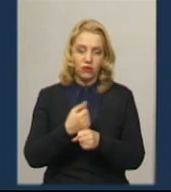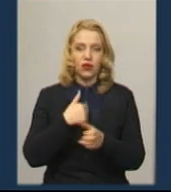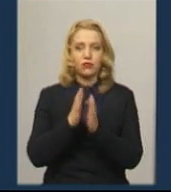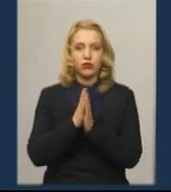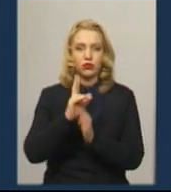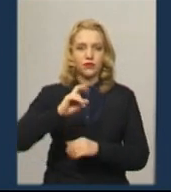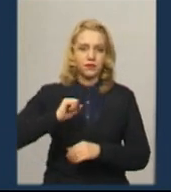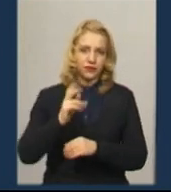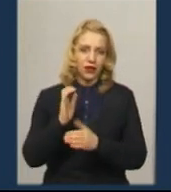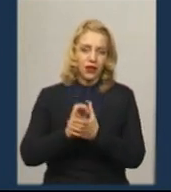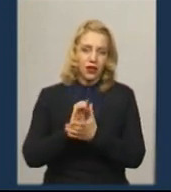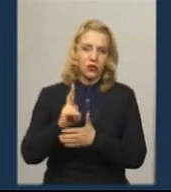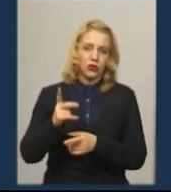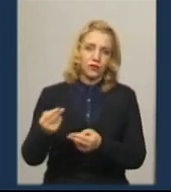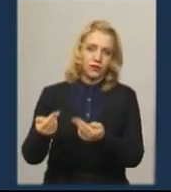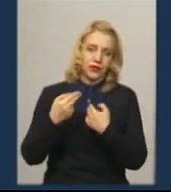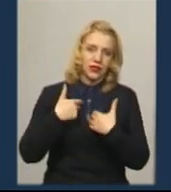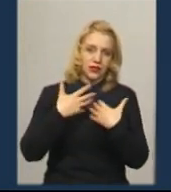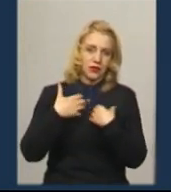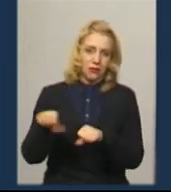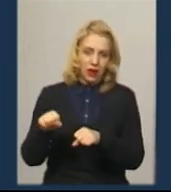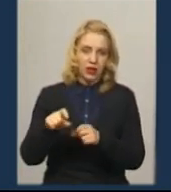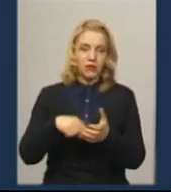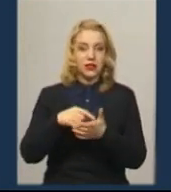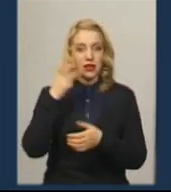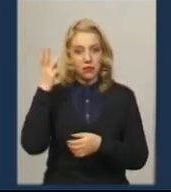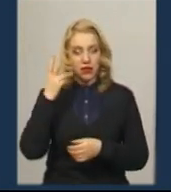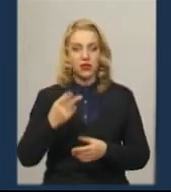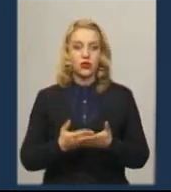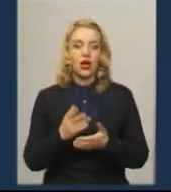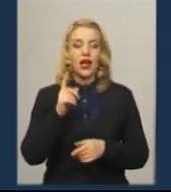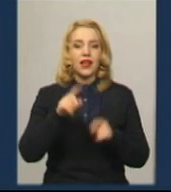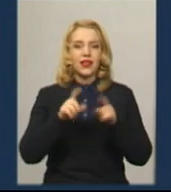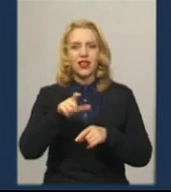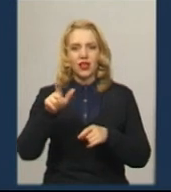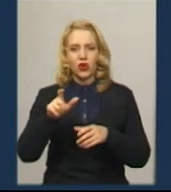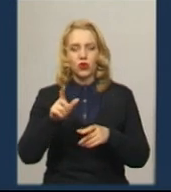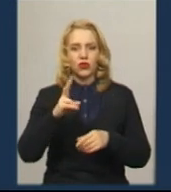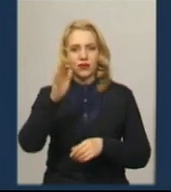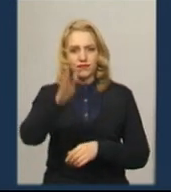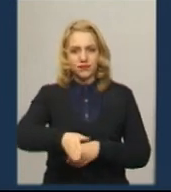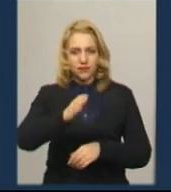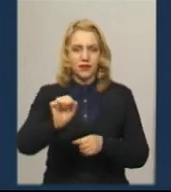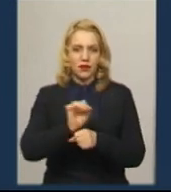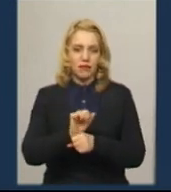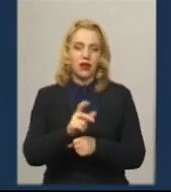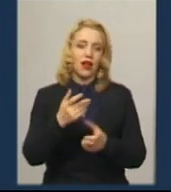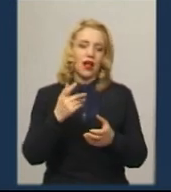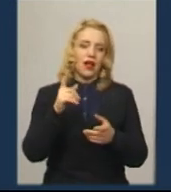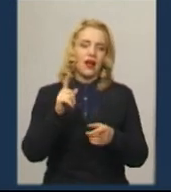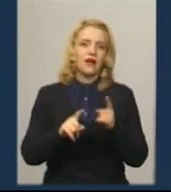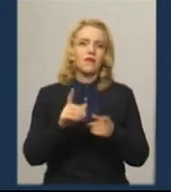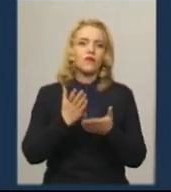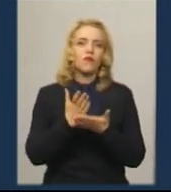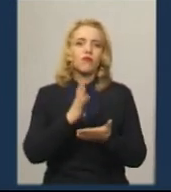Хмельницького. Деякі люди бла-бла-кар замовили. Плюс при виході з аеропорту стояли автобуси. І люди, які кричали там на